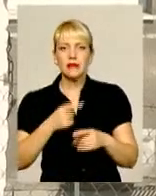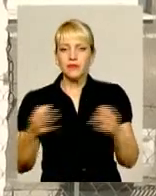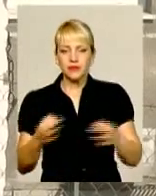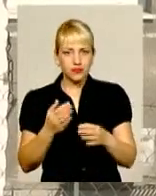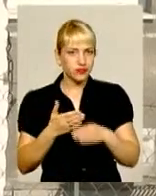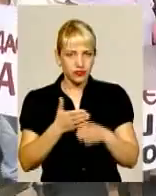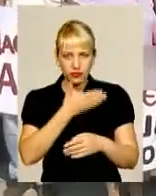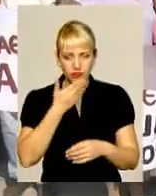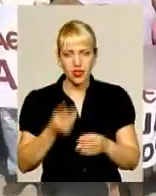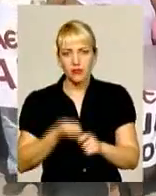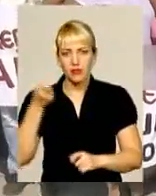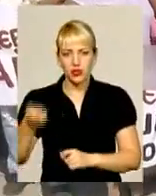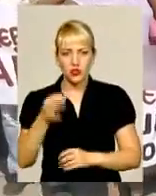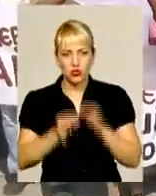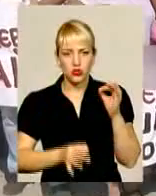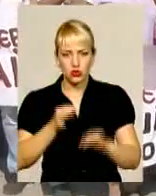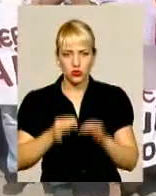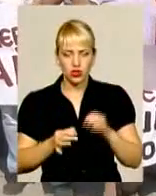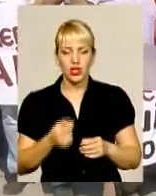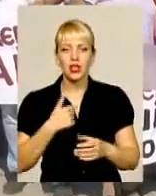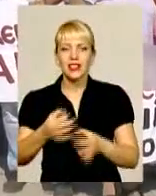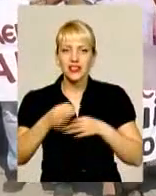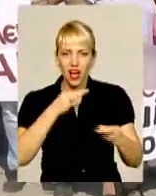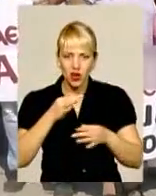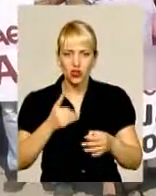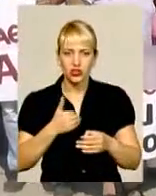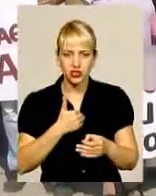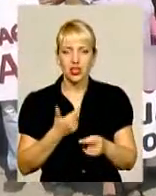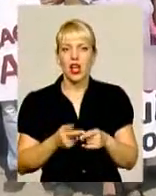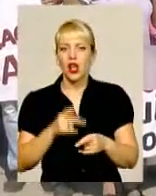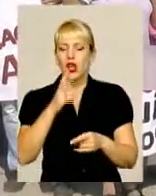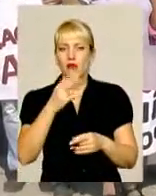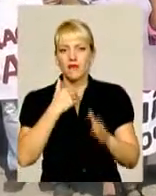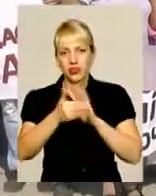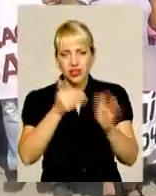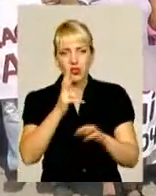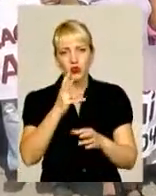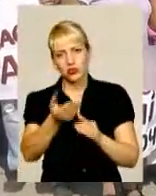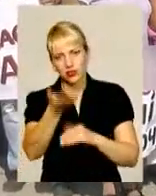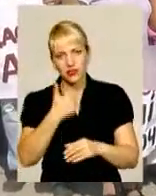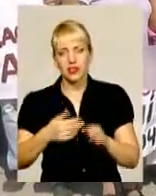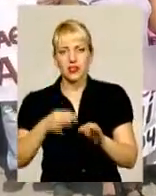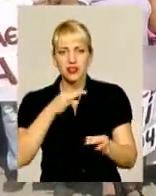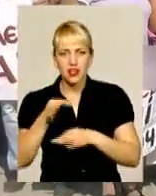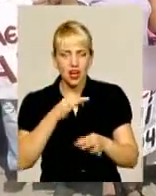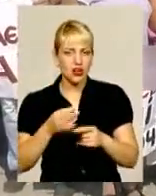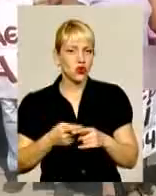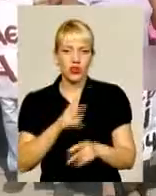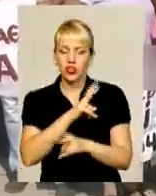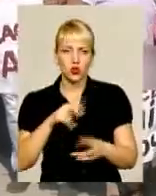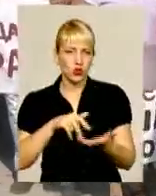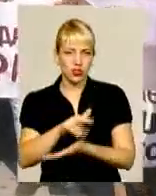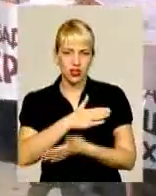керівництво підприємства на діалог. Марно. Хто до нас іти не хоче? І хто не повнуважував? Вони будуть гроші.